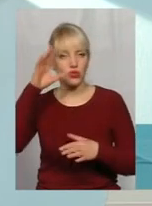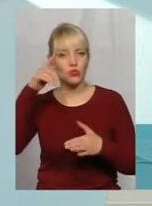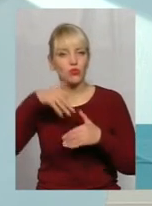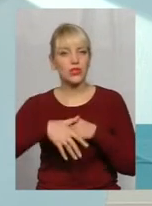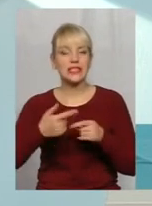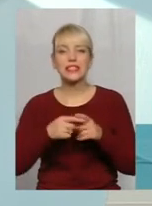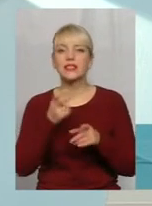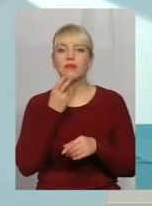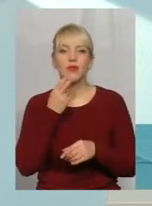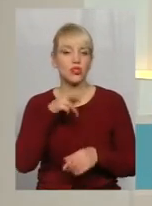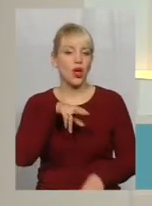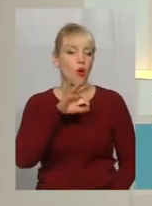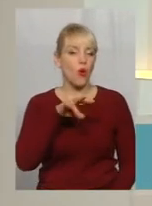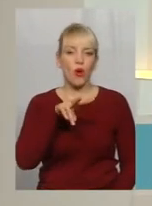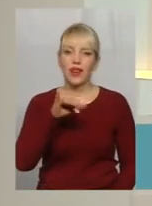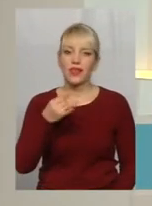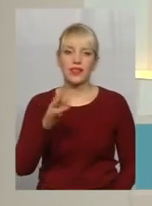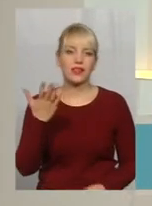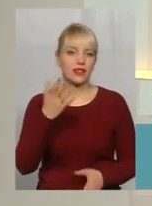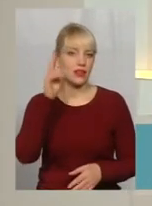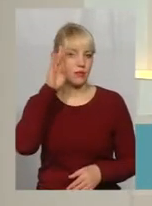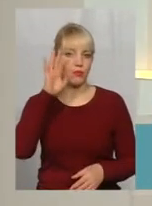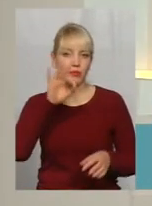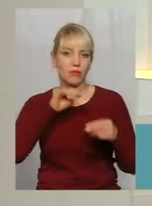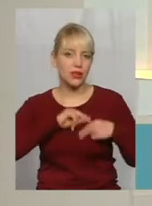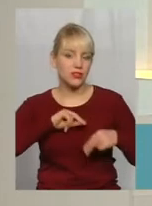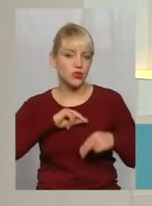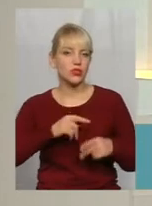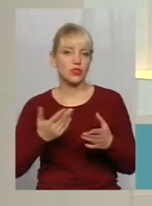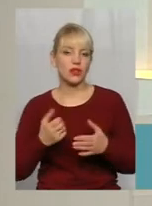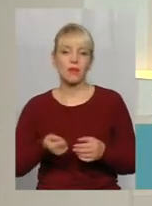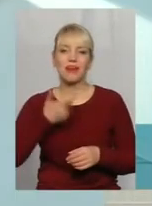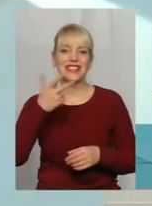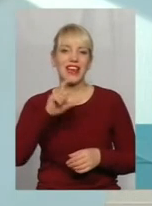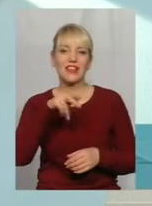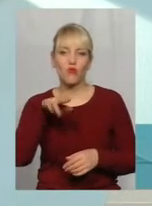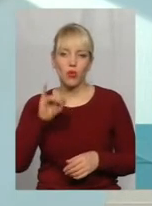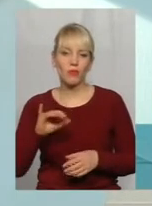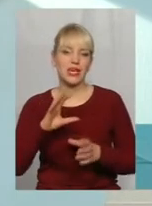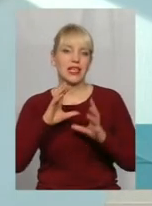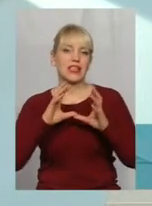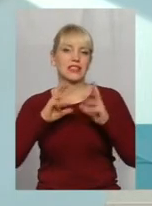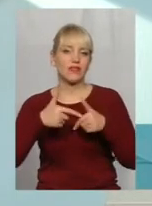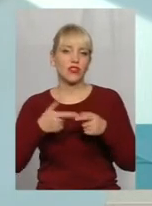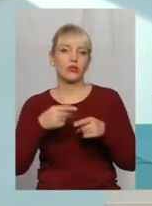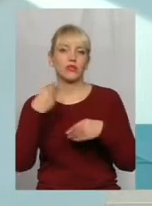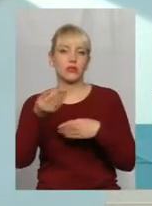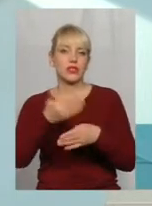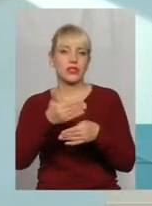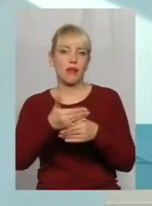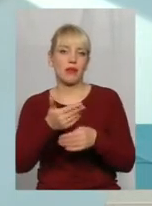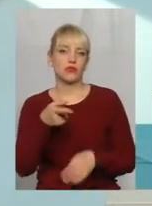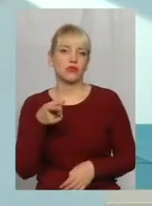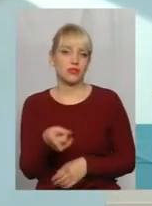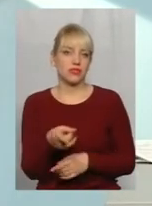смішні. Або Паші Олійнику теж, борцю, який призер Європи і світу назначає стипендію в тисячу гривень, то